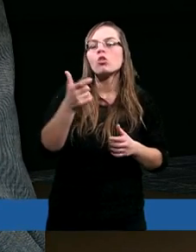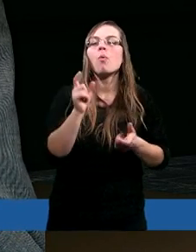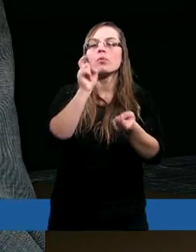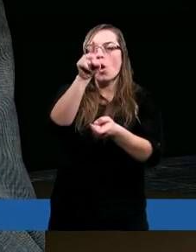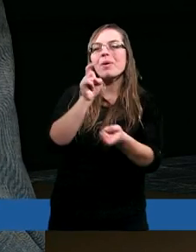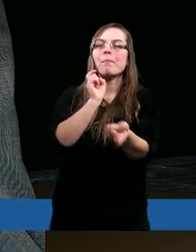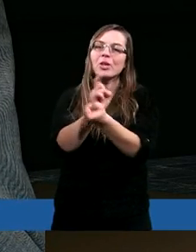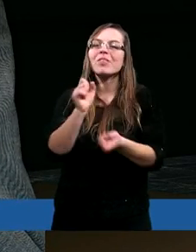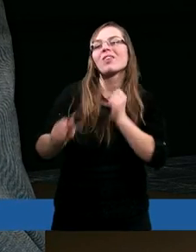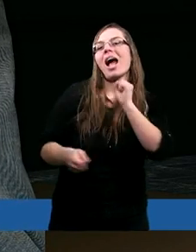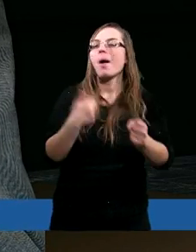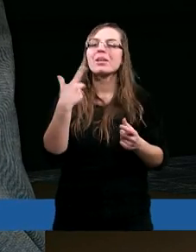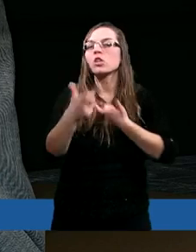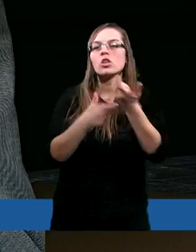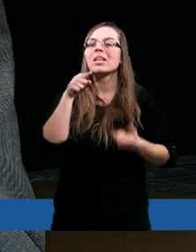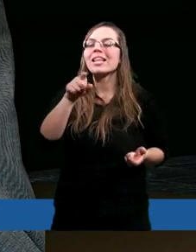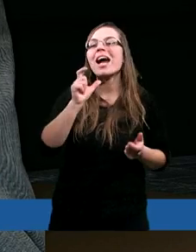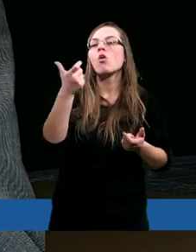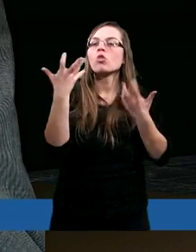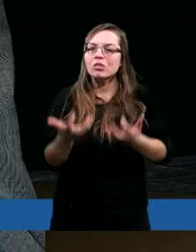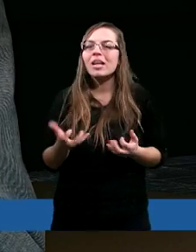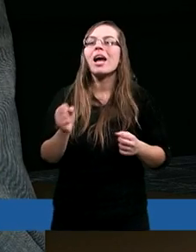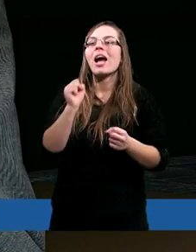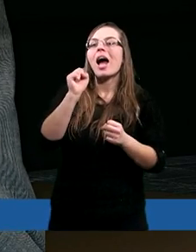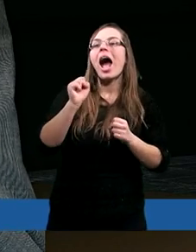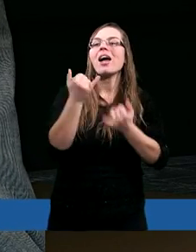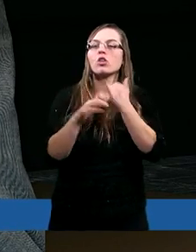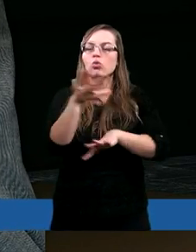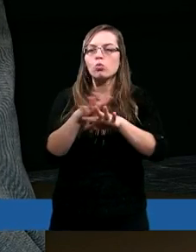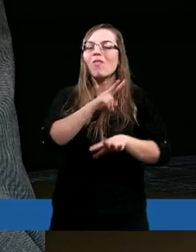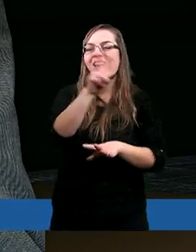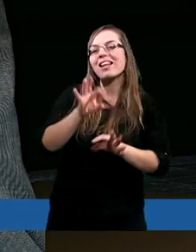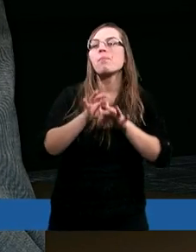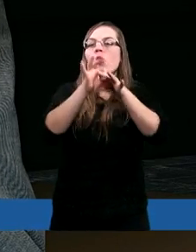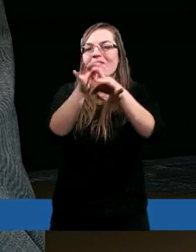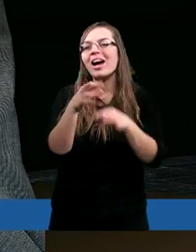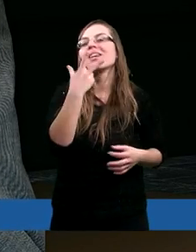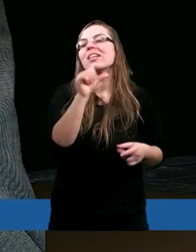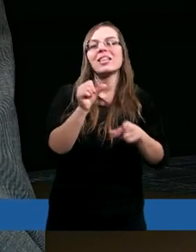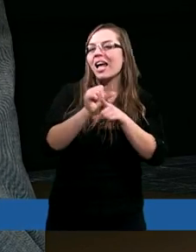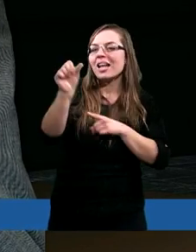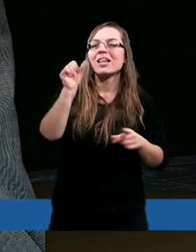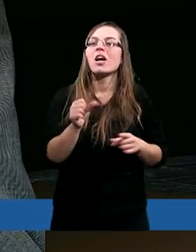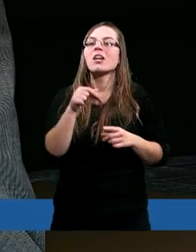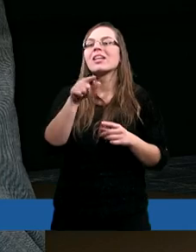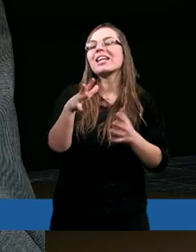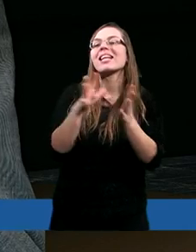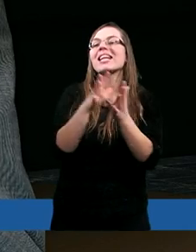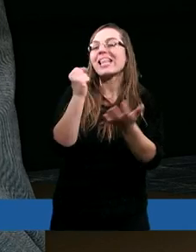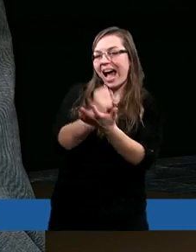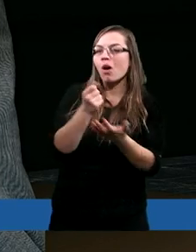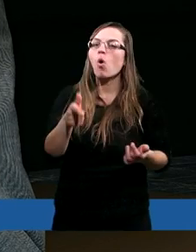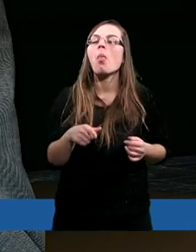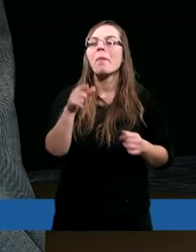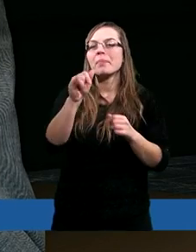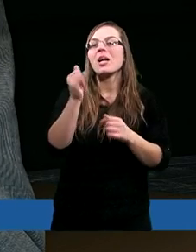przeciwne, abyście nie czynili tego, co chcecie. A jeśli Duch was prowadzi, nie jesteście pod zakonem. Jawne